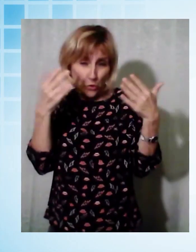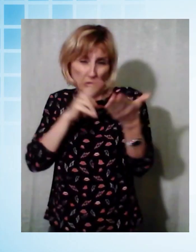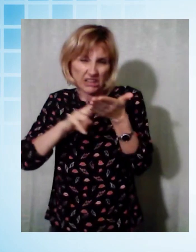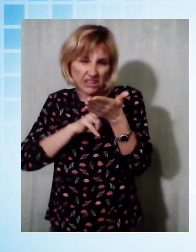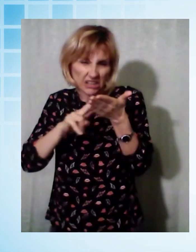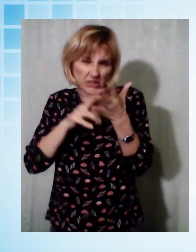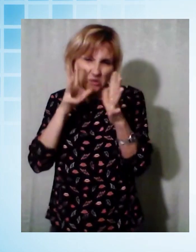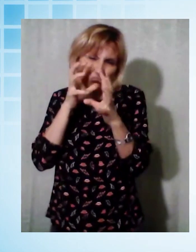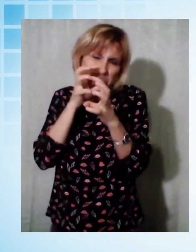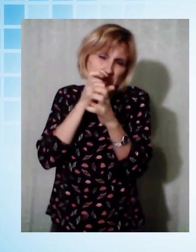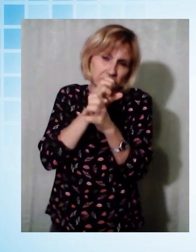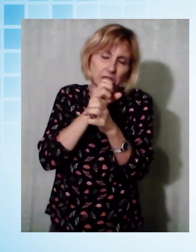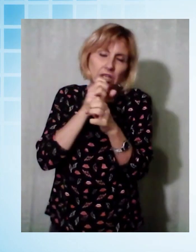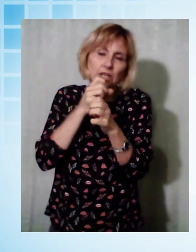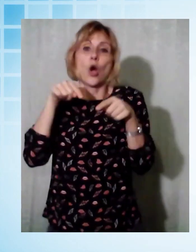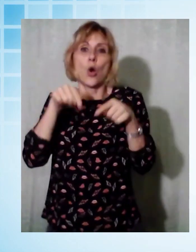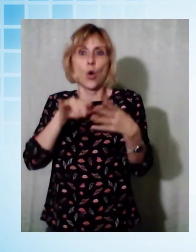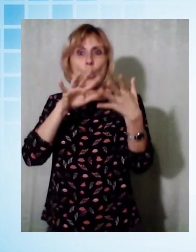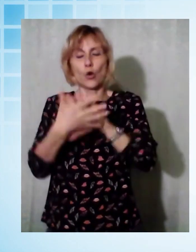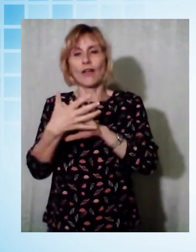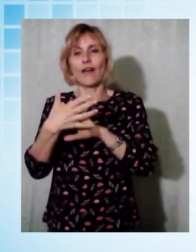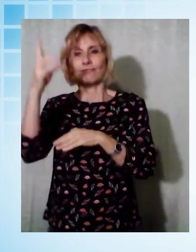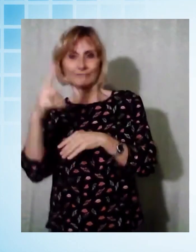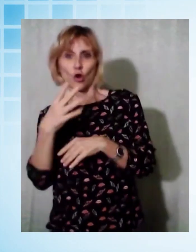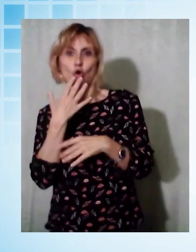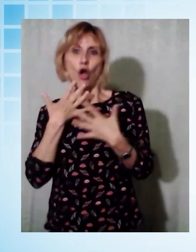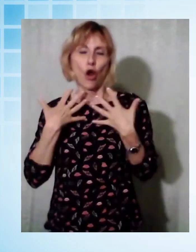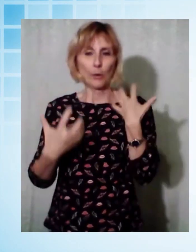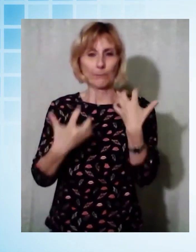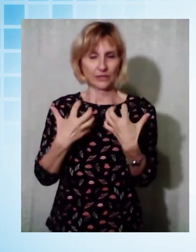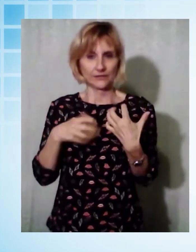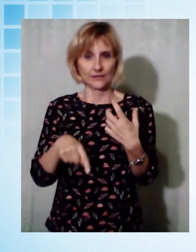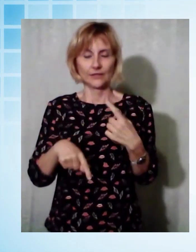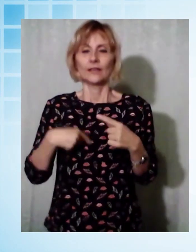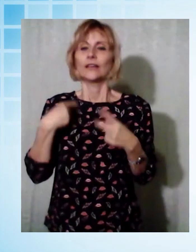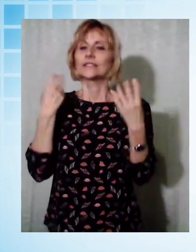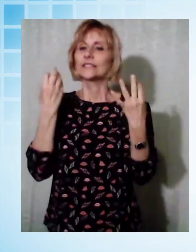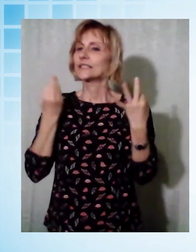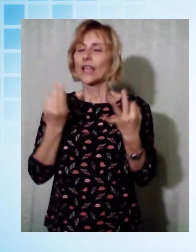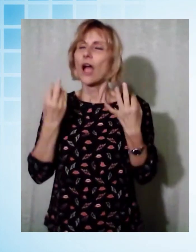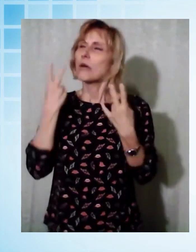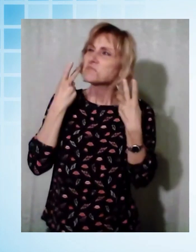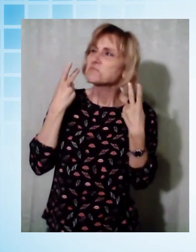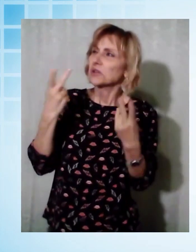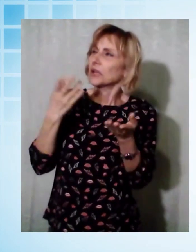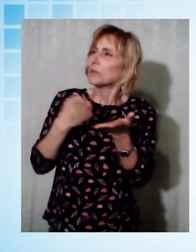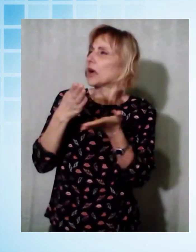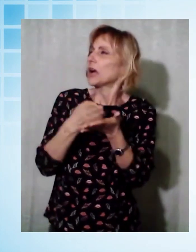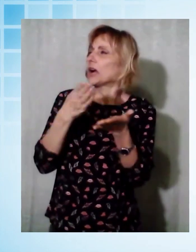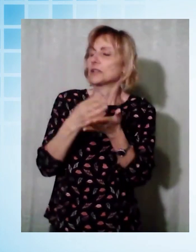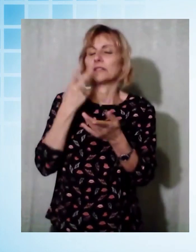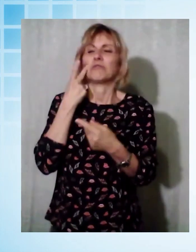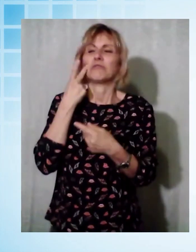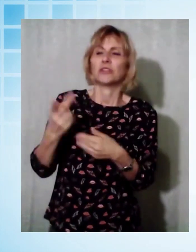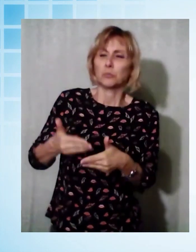questo è un vecchio muro che da sempre fa parte un po' della mia vita, ci passo davanti e da sempre lo vedo come una